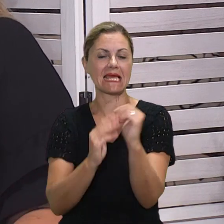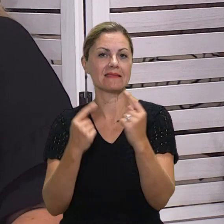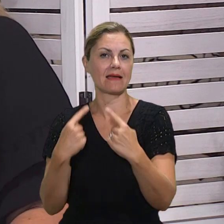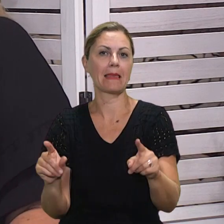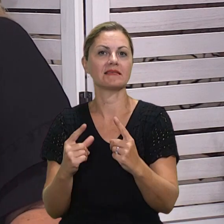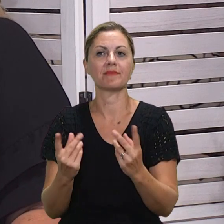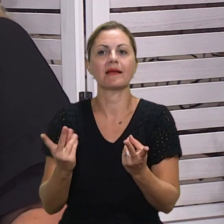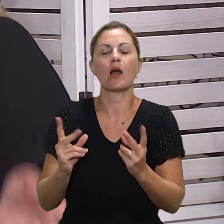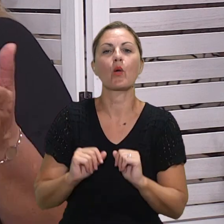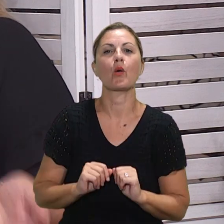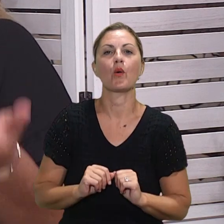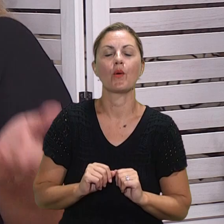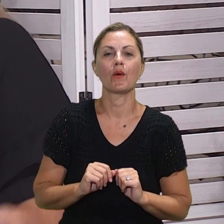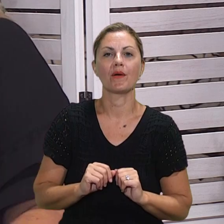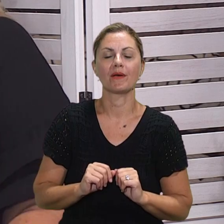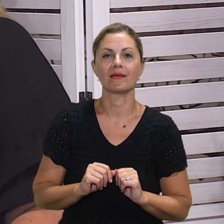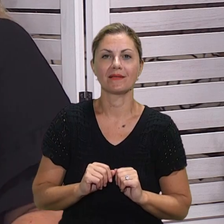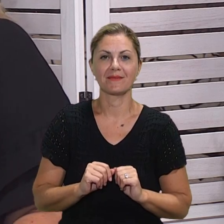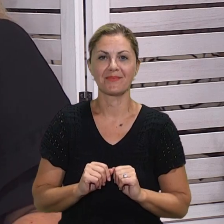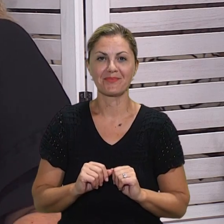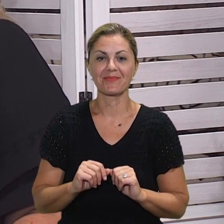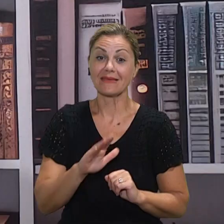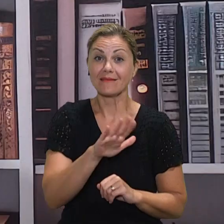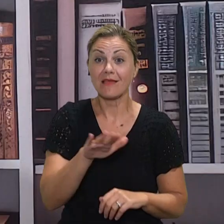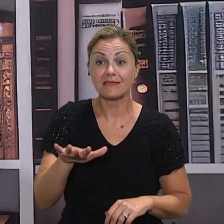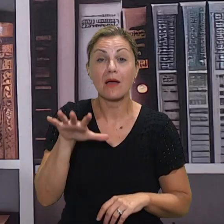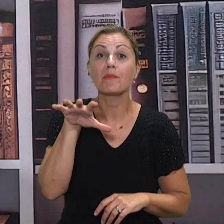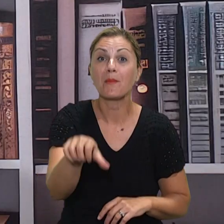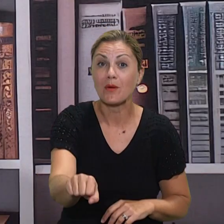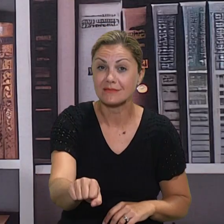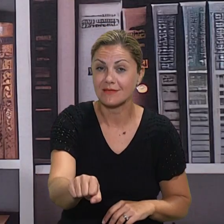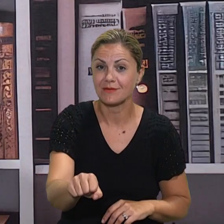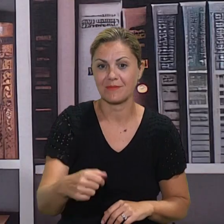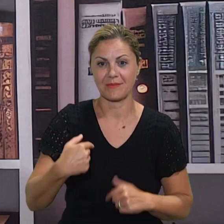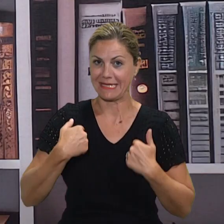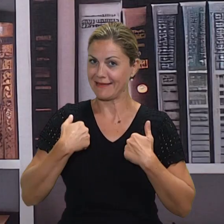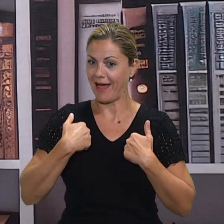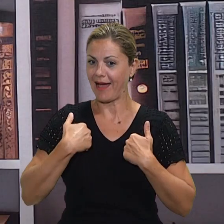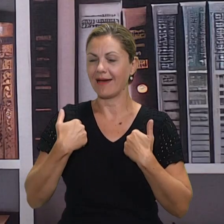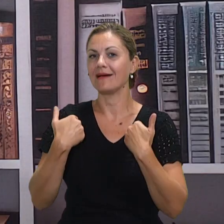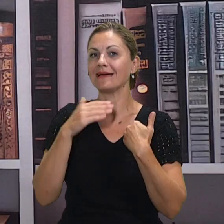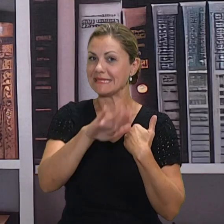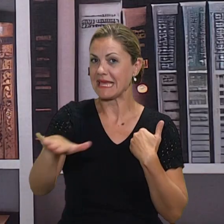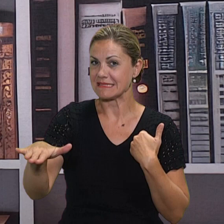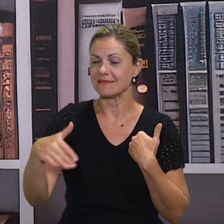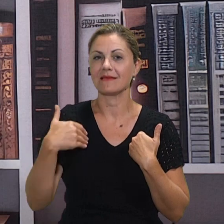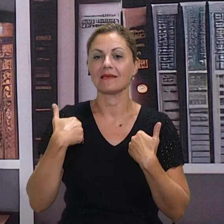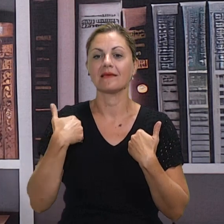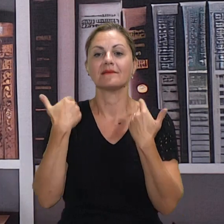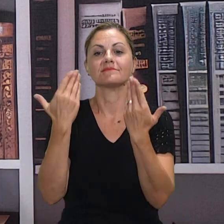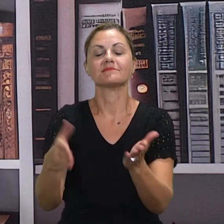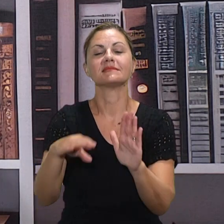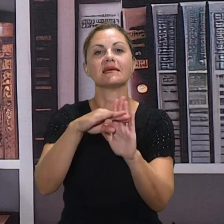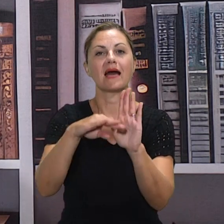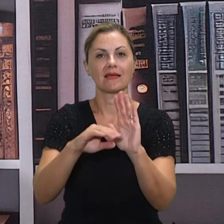dobro je, a ovo je ipak loše? Je li prepoznaju tu razliku u kvaliteti? Prepoznaju, a posebno što im dam, na primjer, zadatak kada smo radili grupu